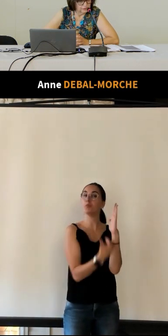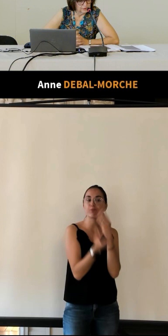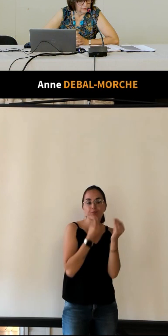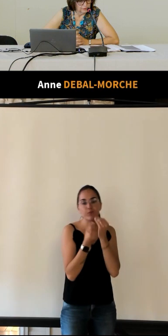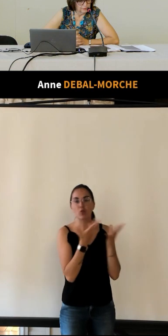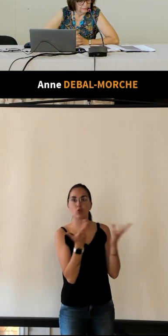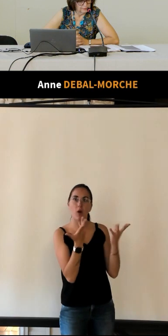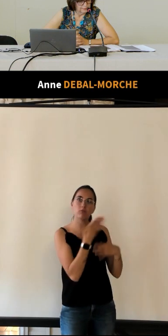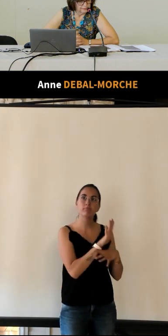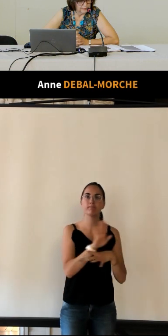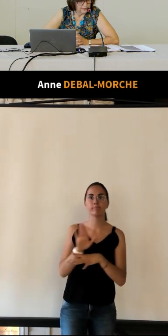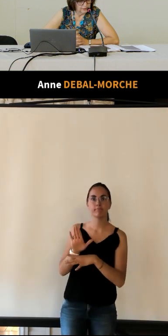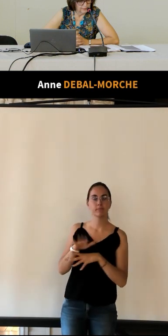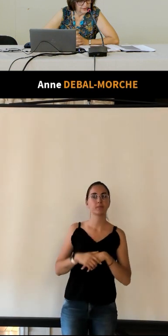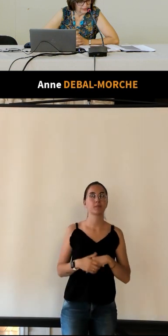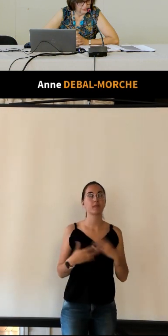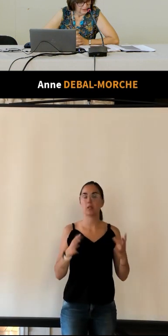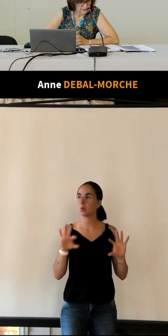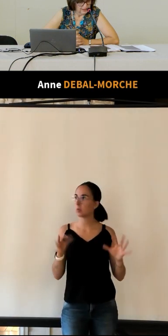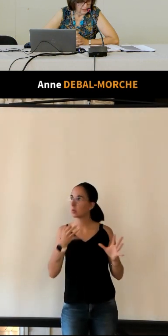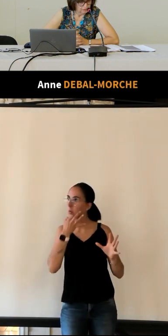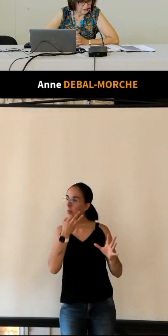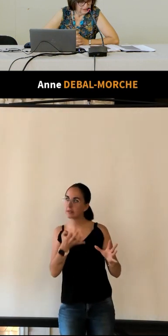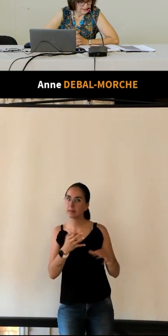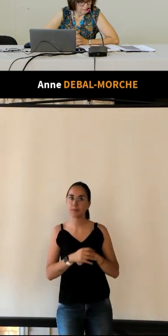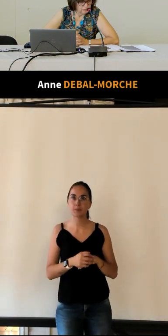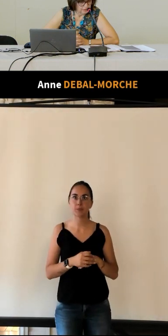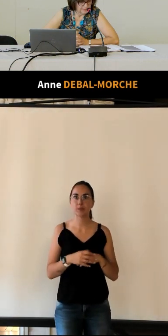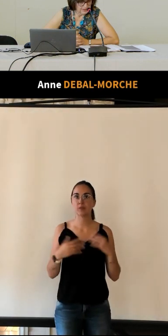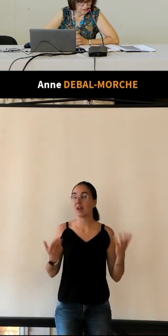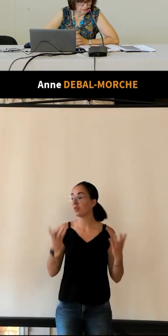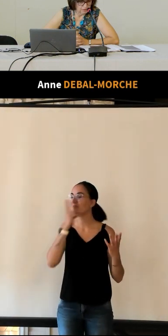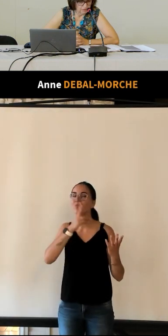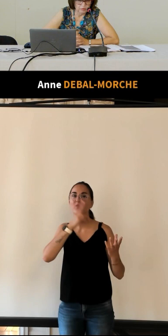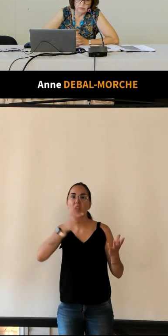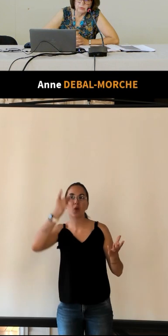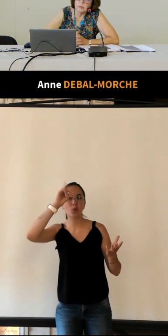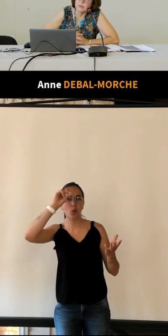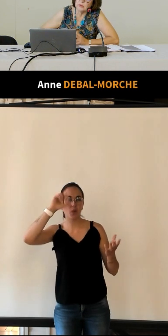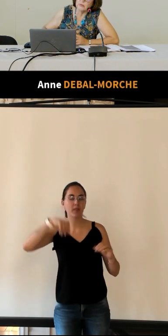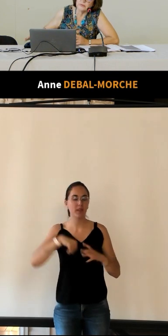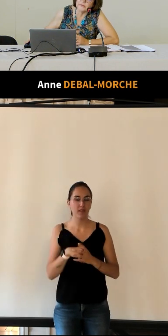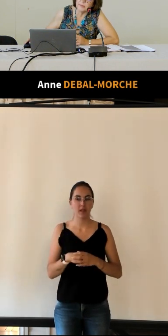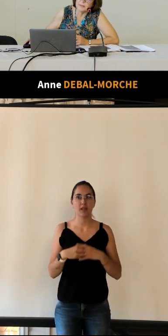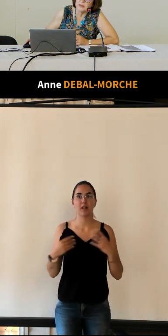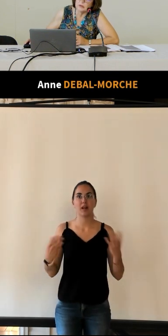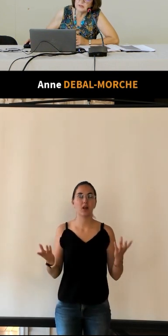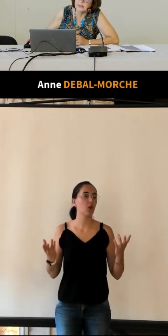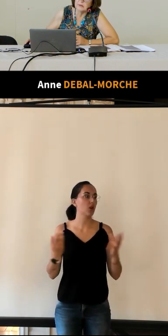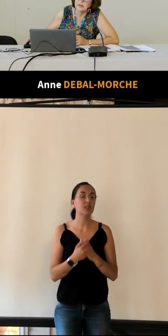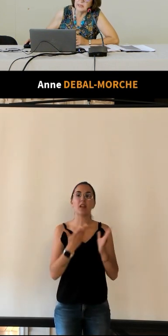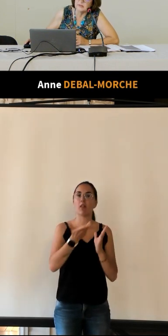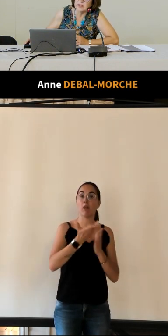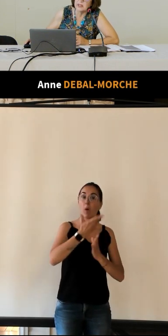donc comment dire alors c'est amusant parce que vous avez pas mal d